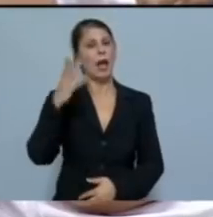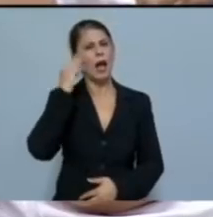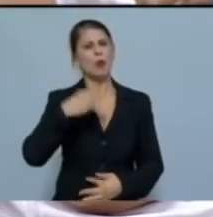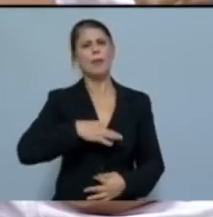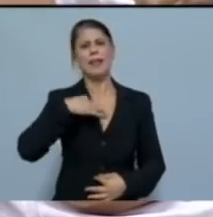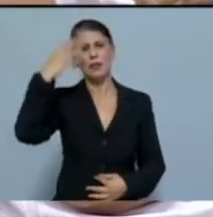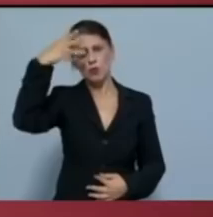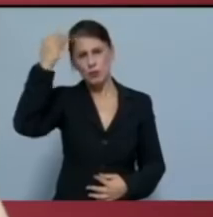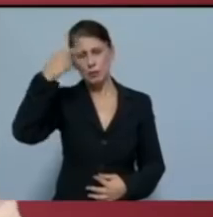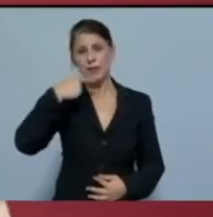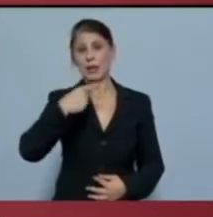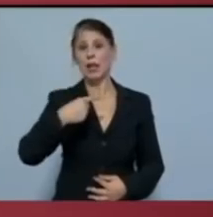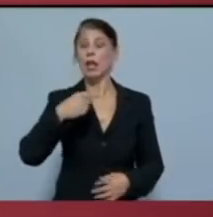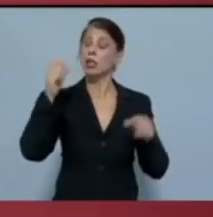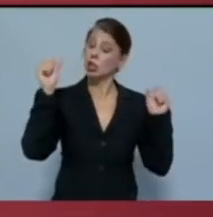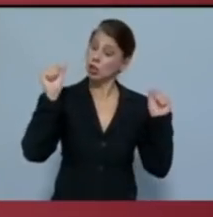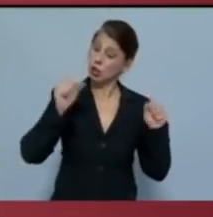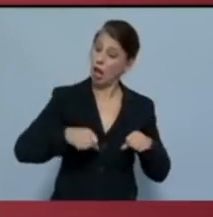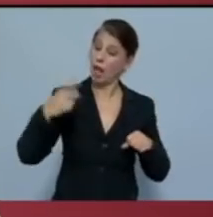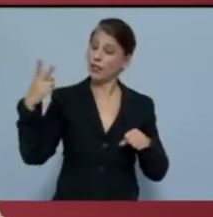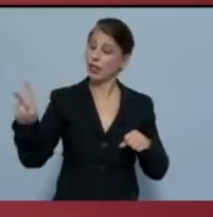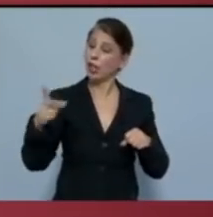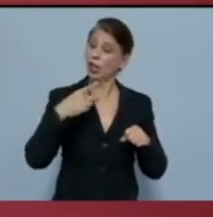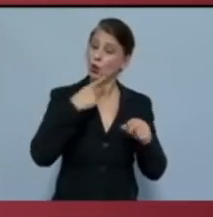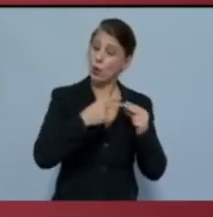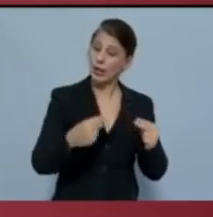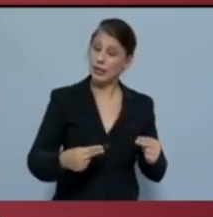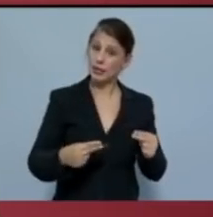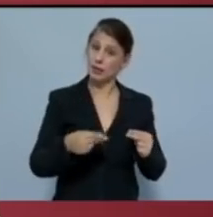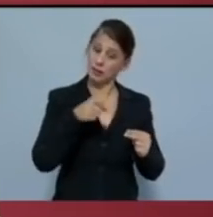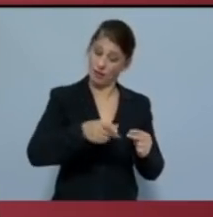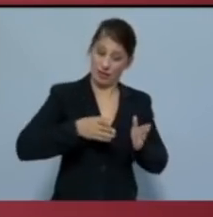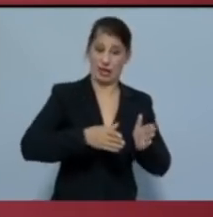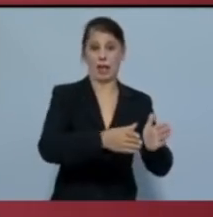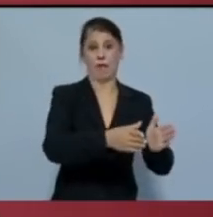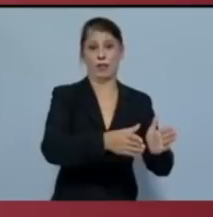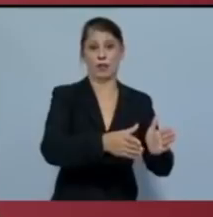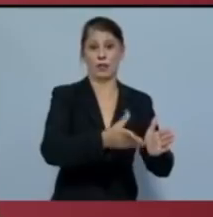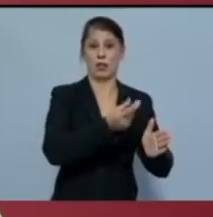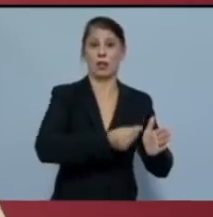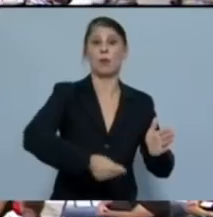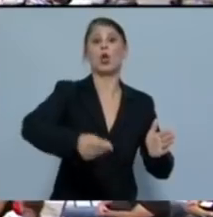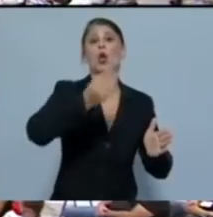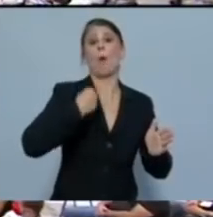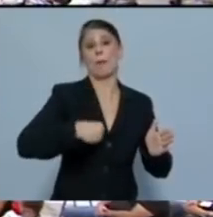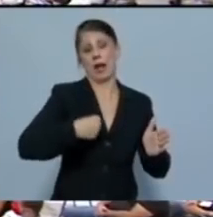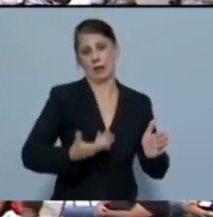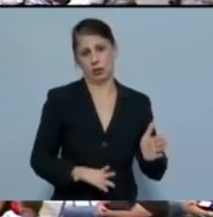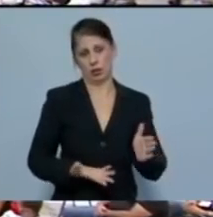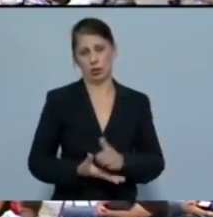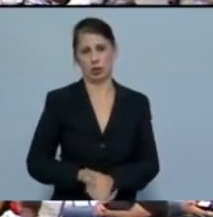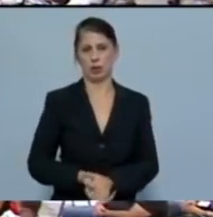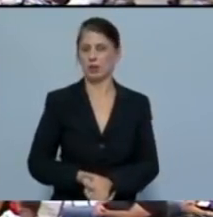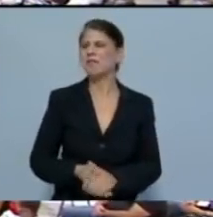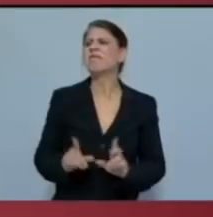Τσίπρα να υπερθεματίζει πως η δική του λύση στην ίδια κατεύθυνση είναι ακόμα πιο πράσινη. Δεν